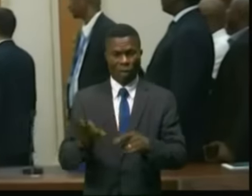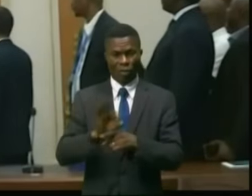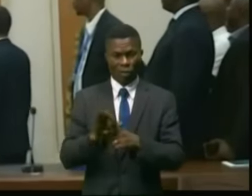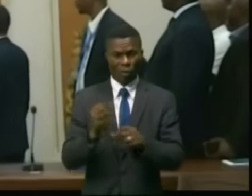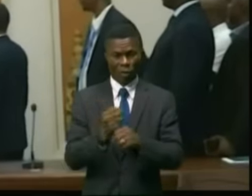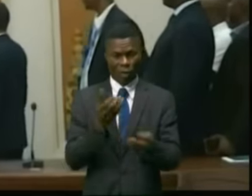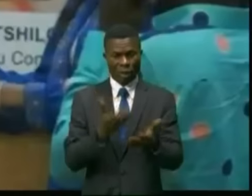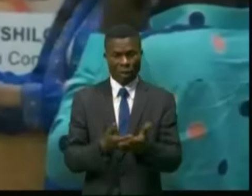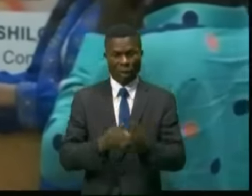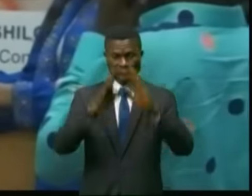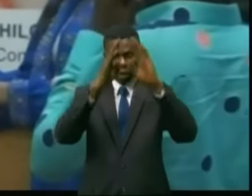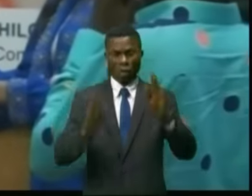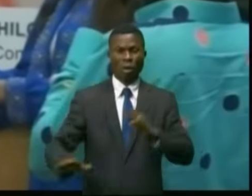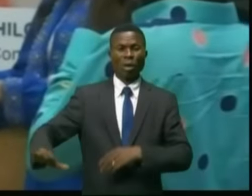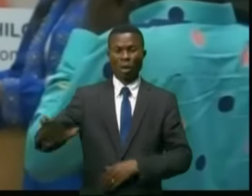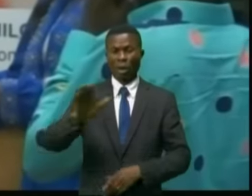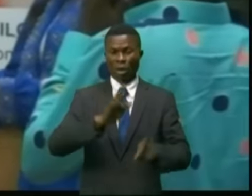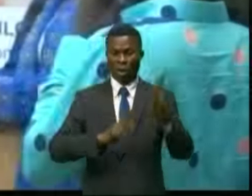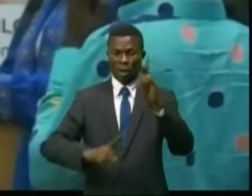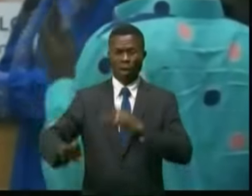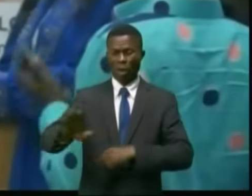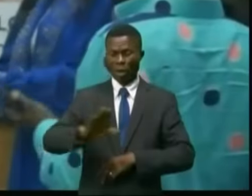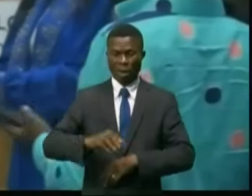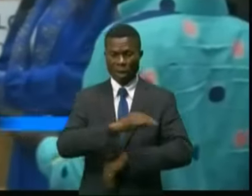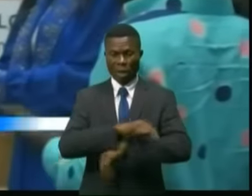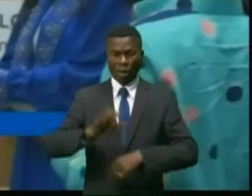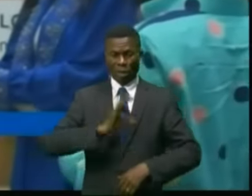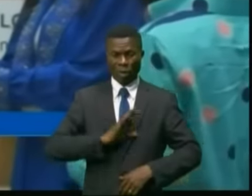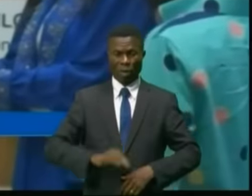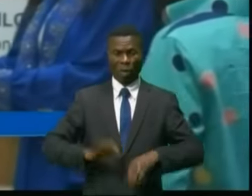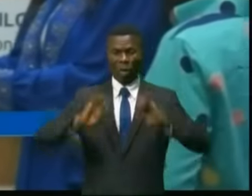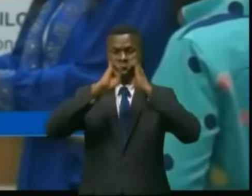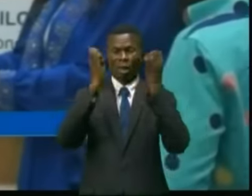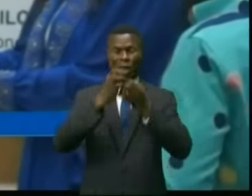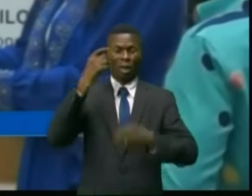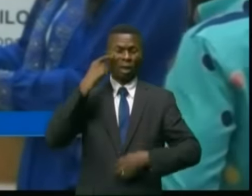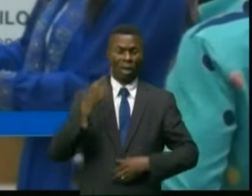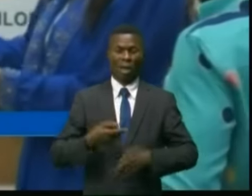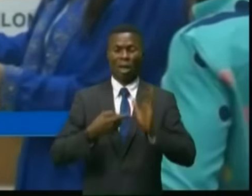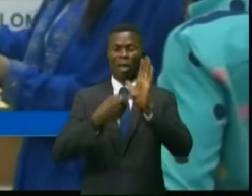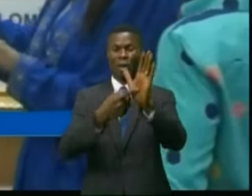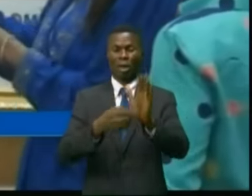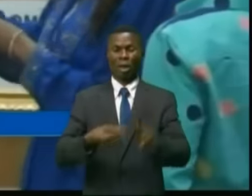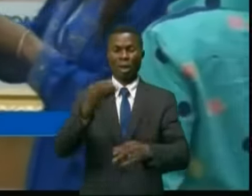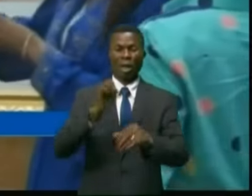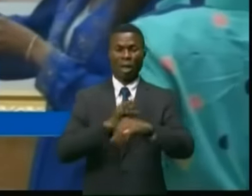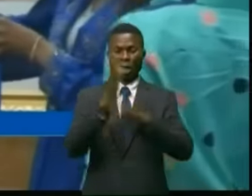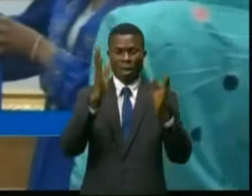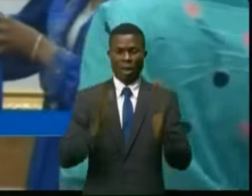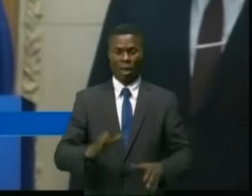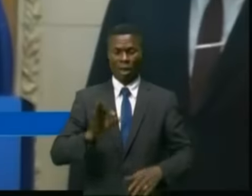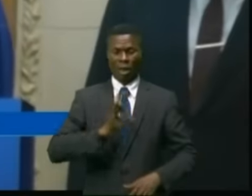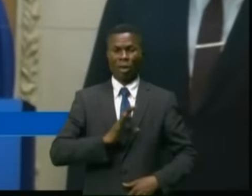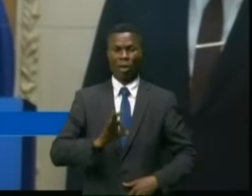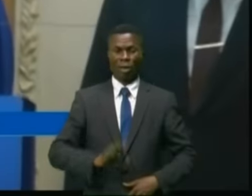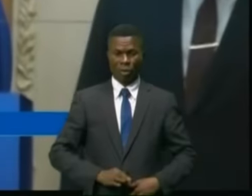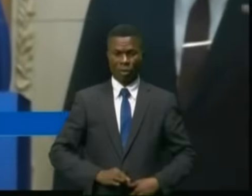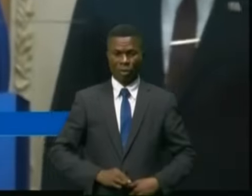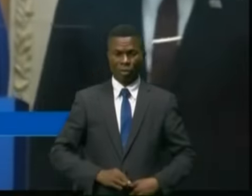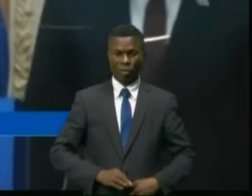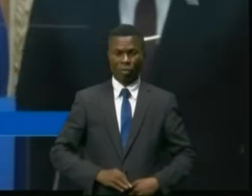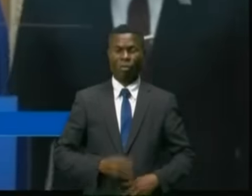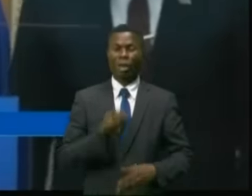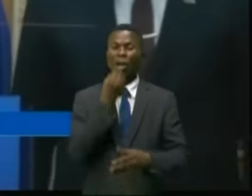de travail au Palais de la Nation, l'entreprise chinoise a offert symboliquement à l'envoyé spécial du chef de l'État un